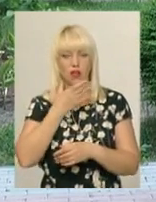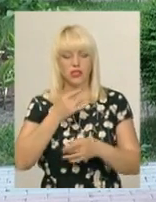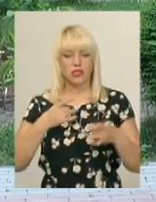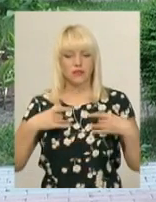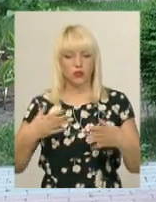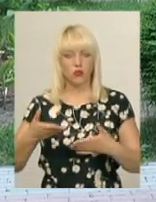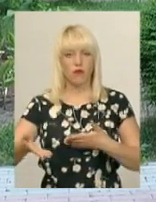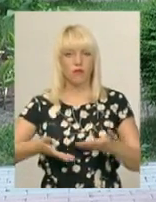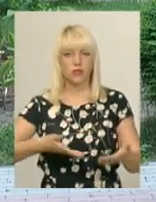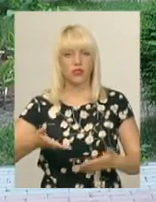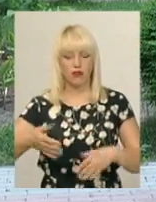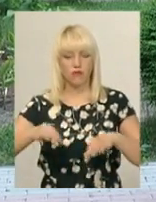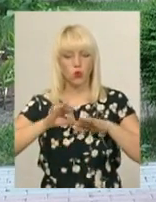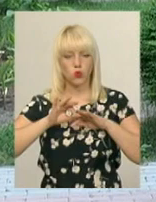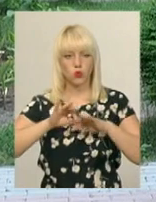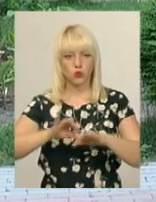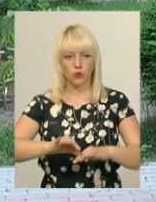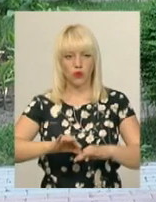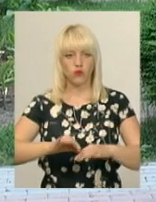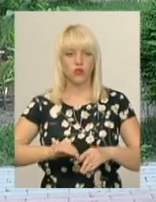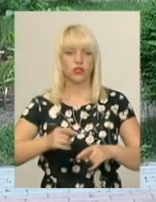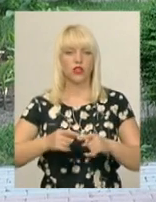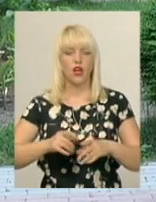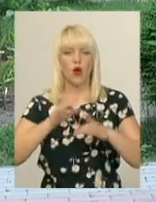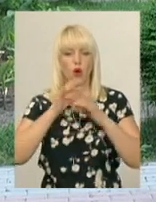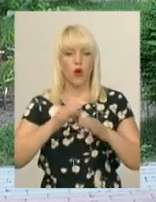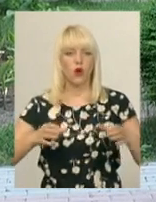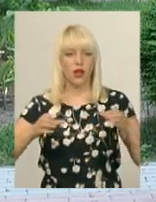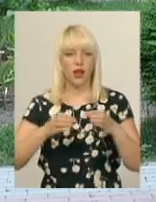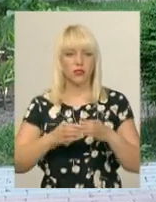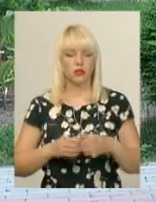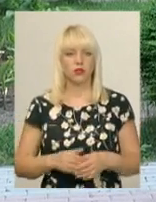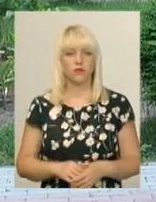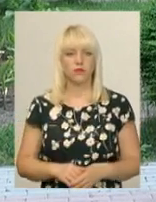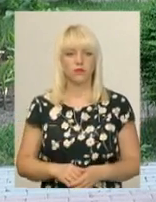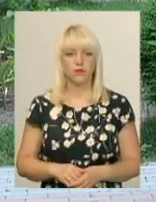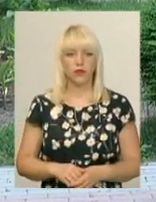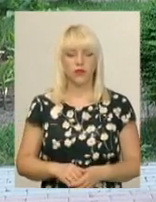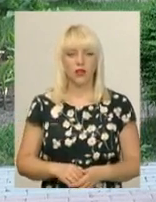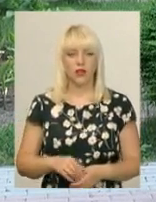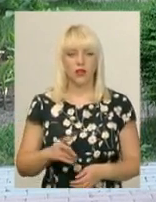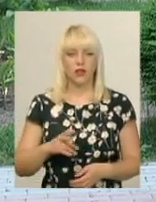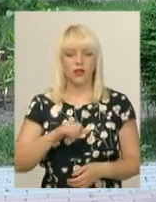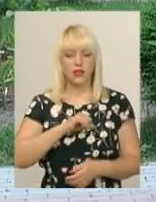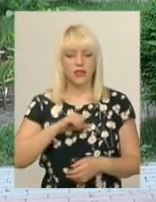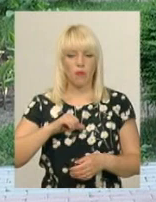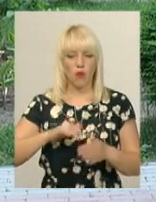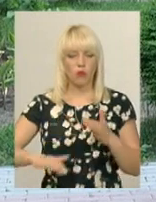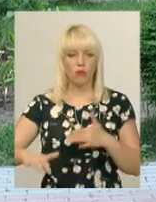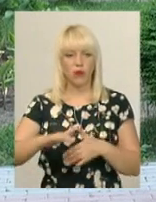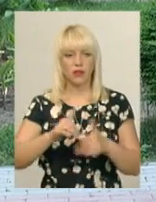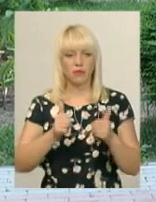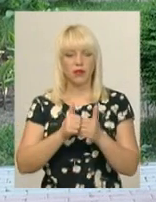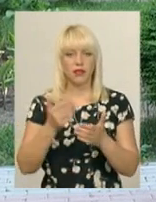в супроводі оркестру і мажорета. На самому майданчику біля кінотеатру